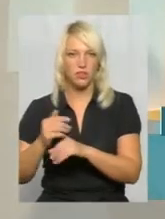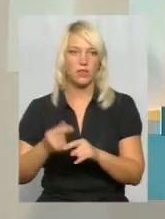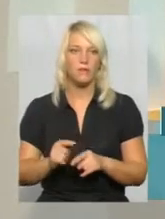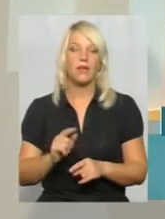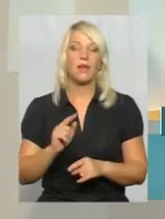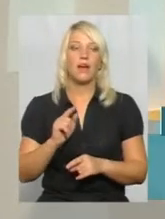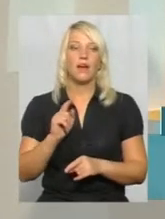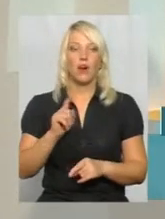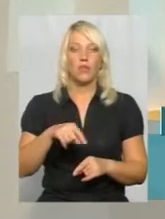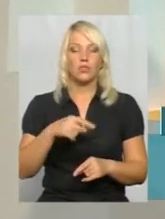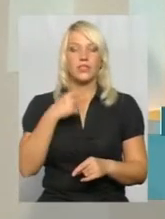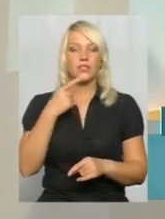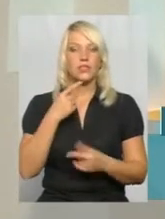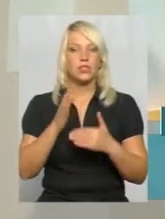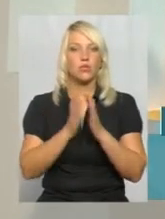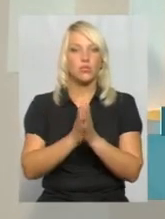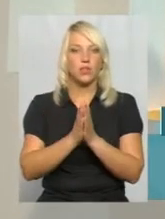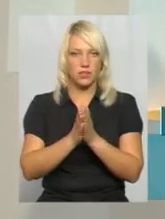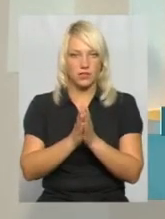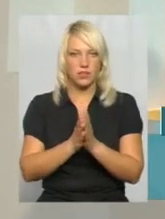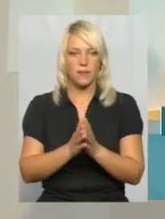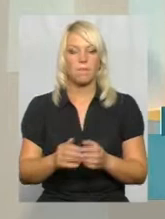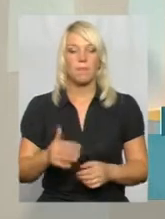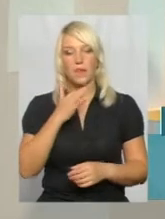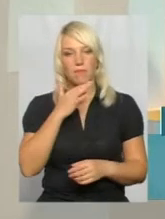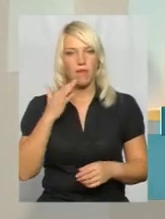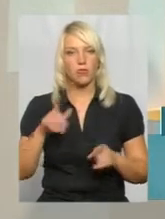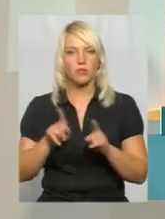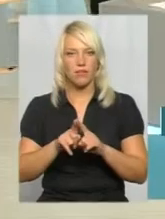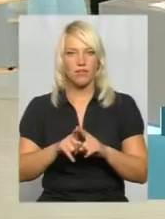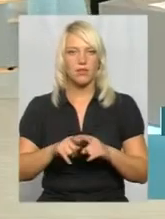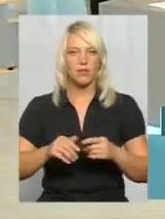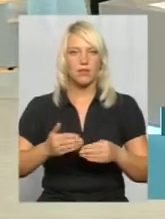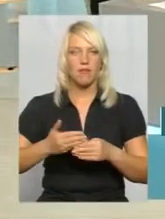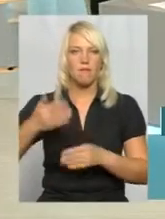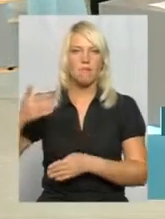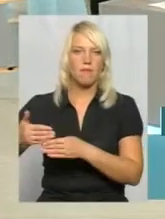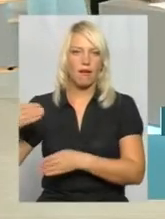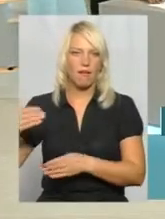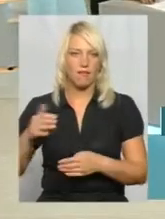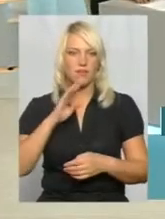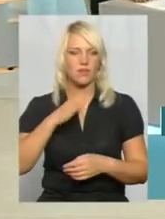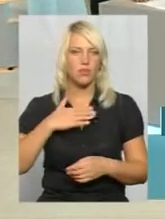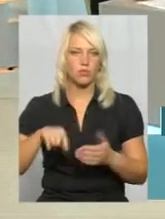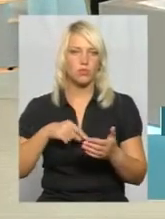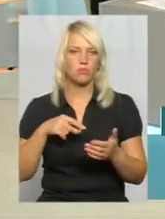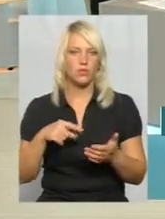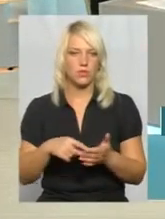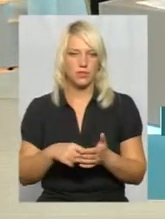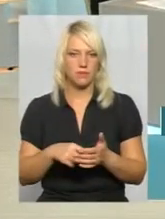скажіть, от багато таких парканів взагалі по нашому місту? В нашому місті